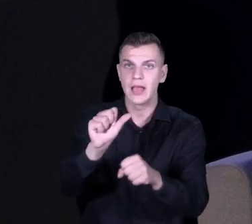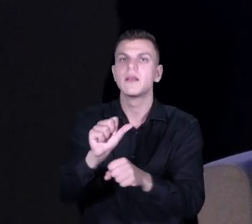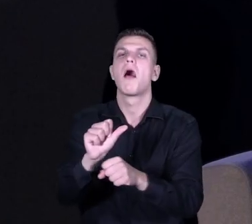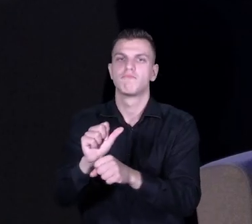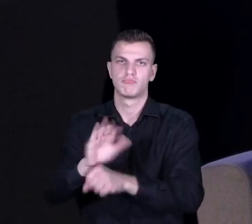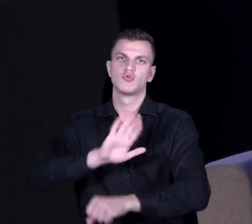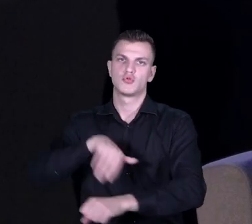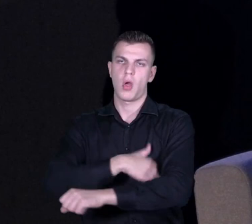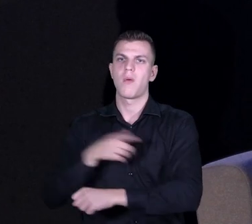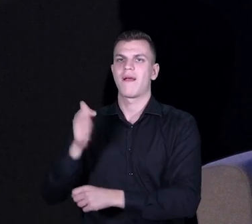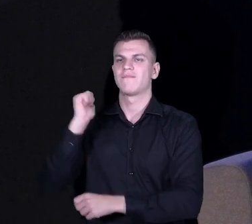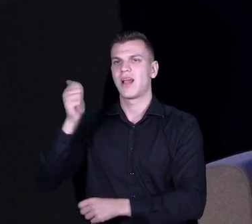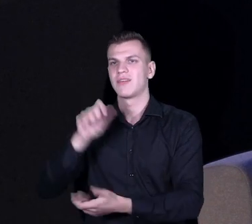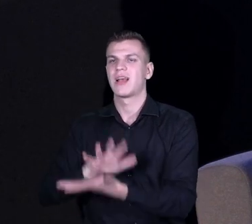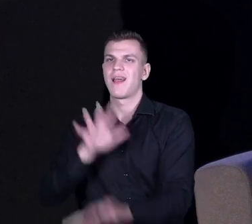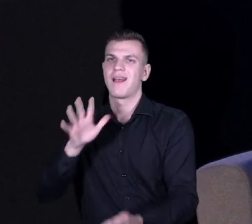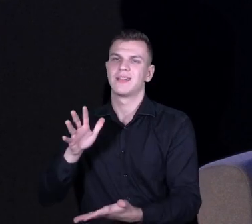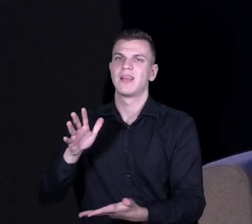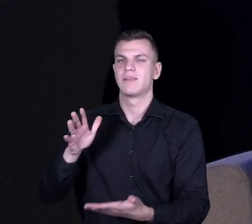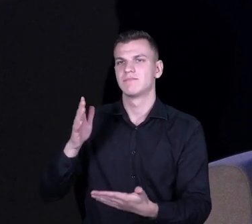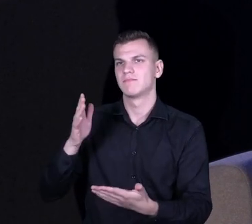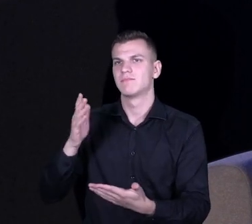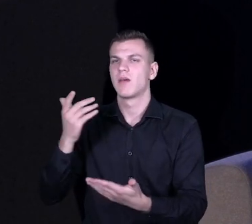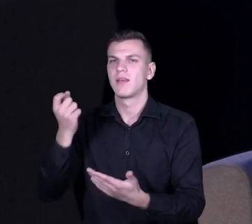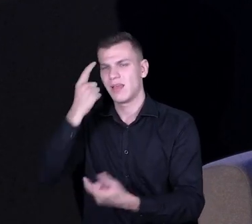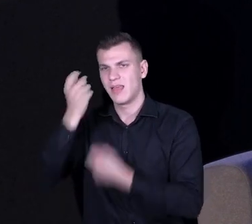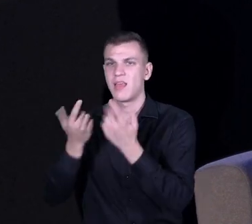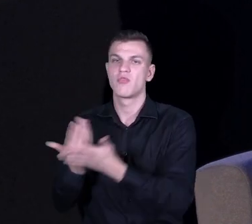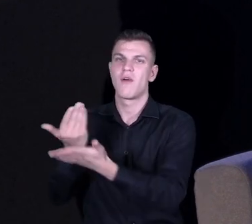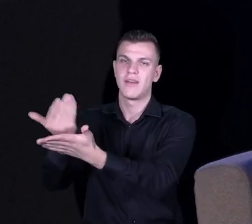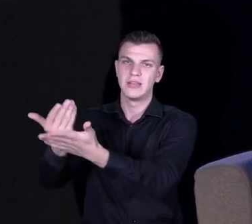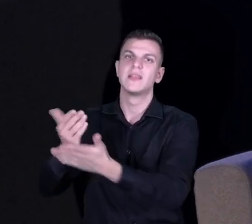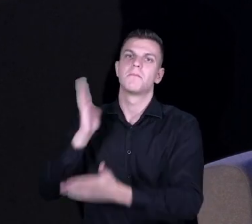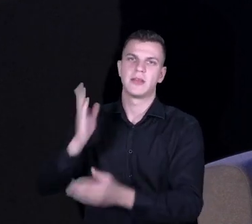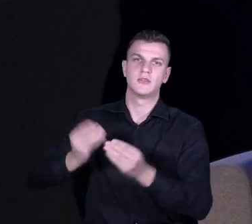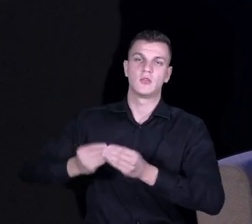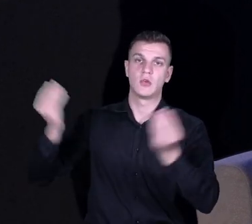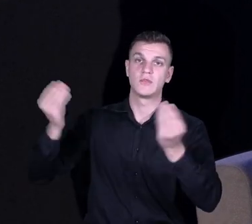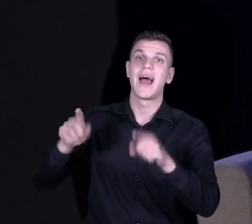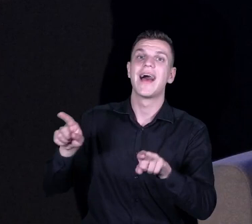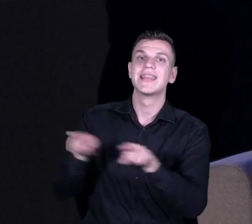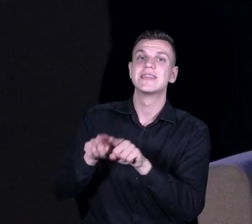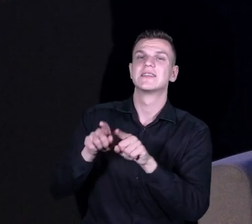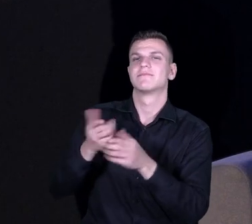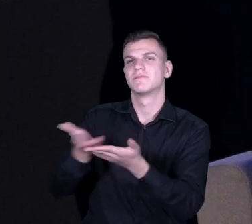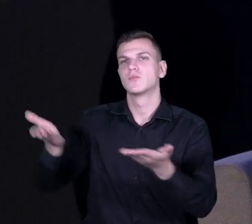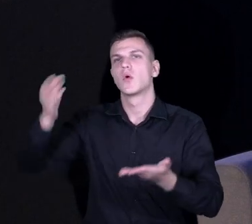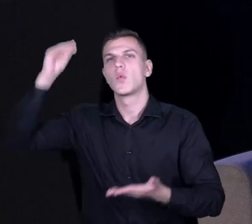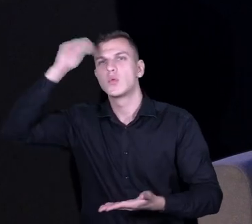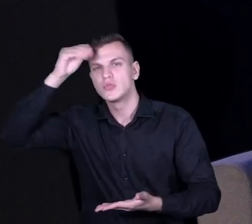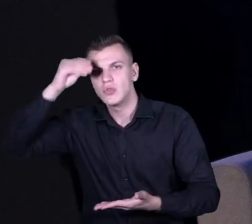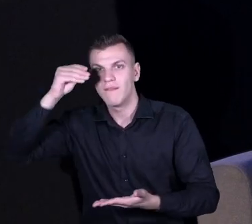rozwijanie kompetencji proinnowacyjnych faktycznie się wydarzało i żeby uczniowie mieli dobre doświadczenia